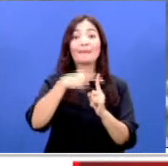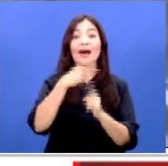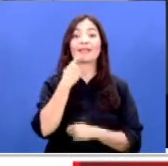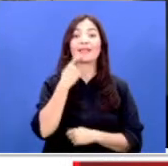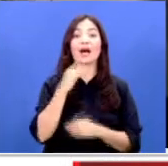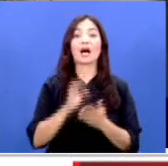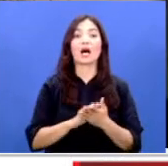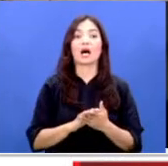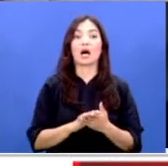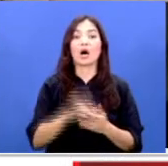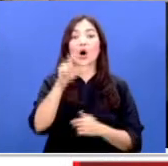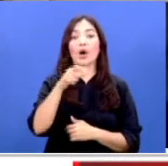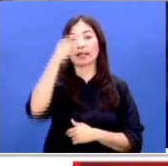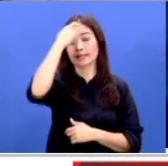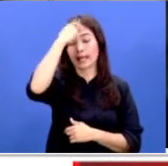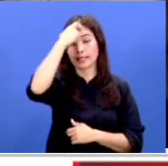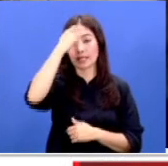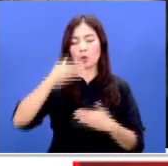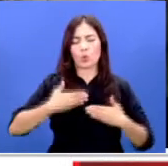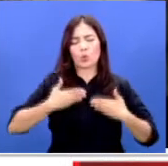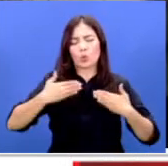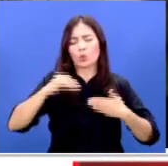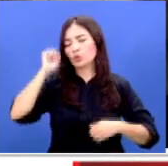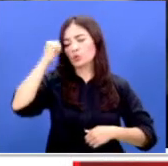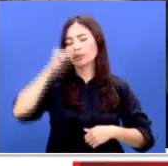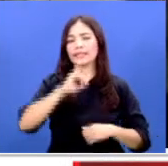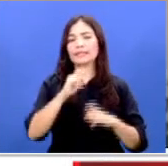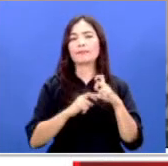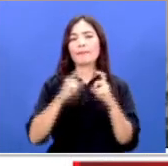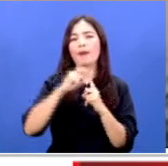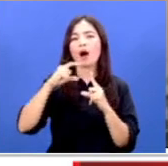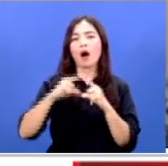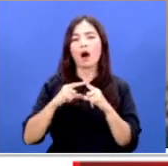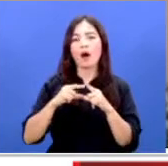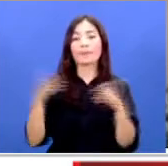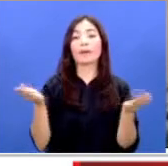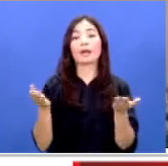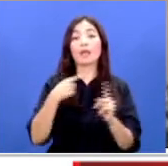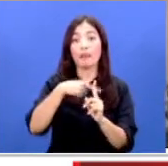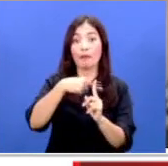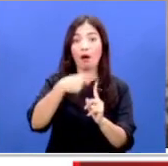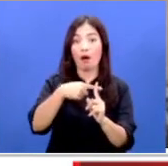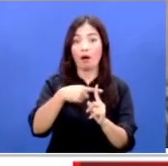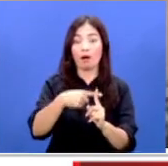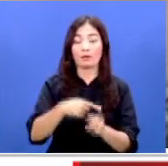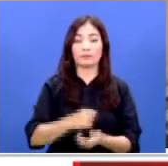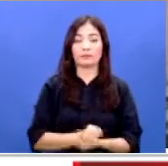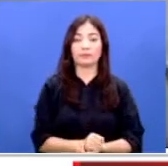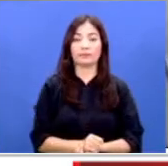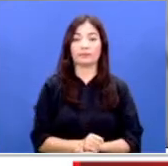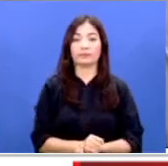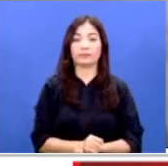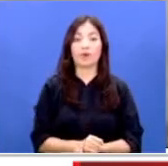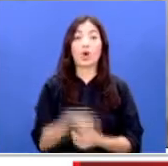ISPA di Sampit apakah terus bertambah hingga saat ini? ya memang